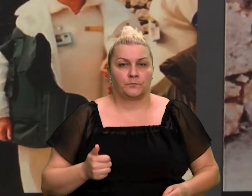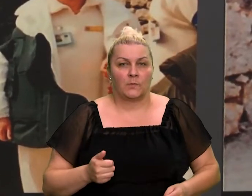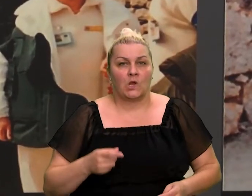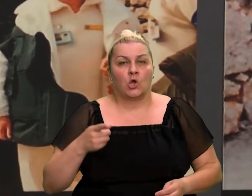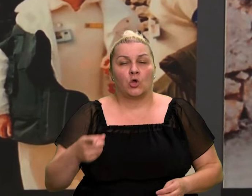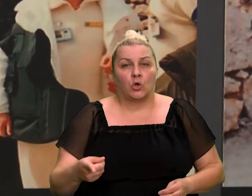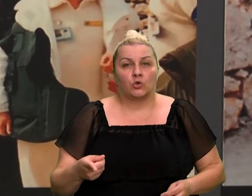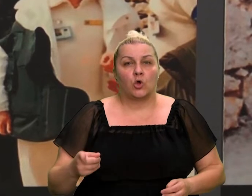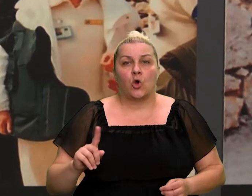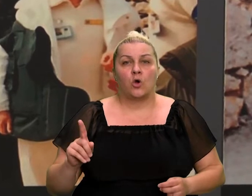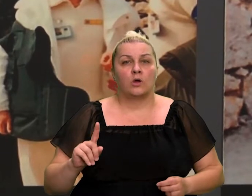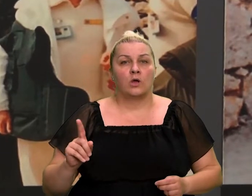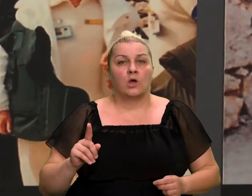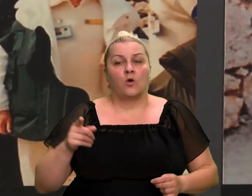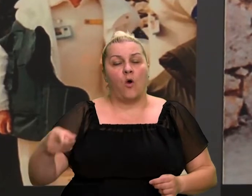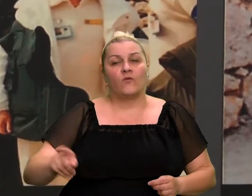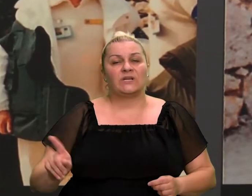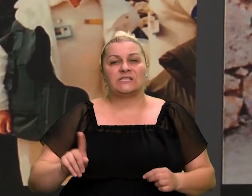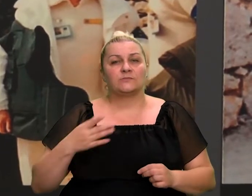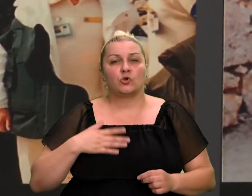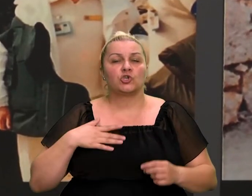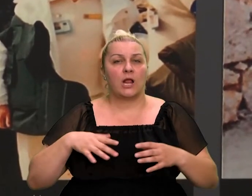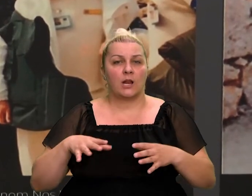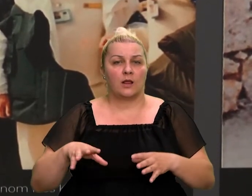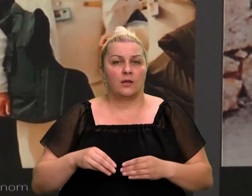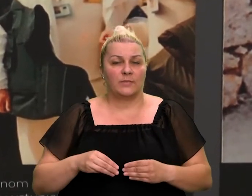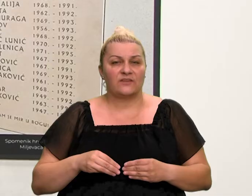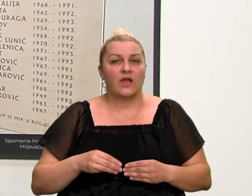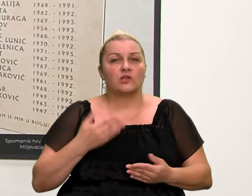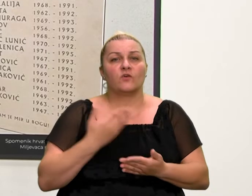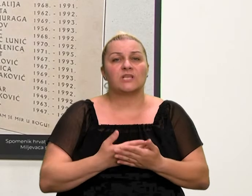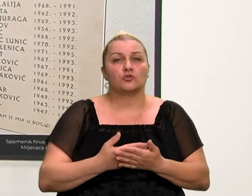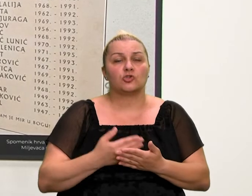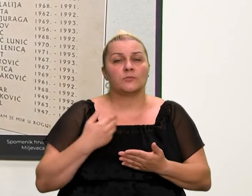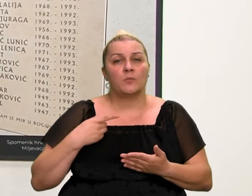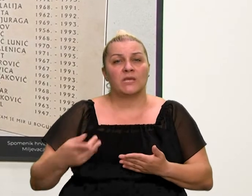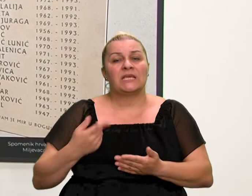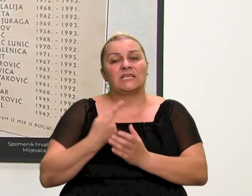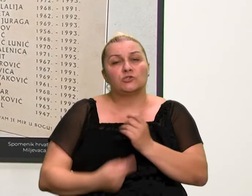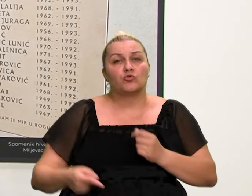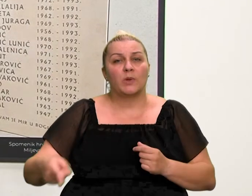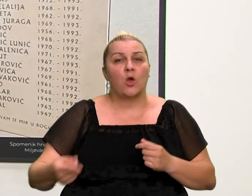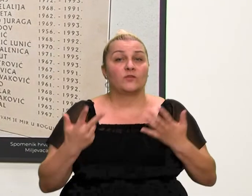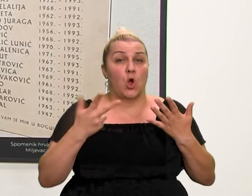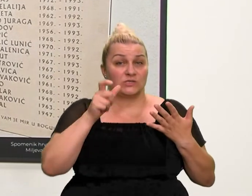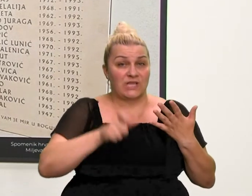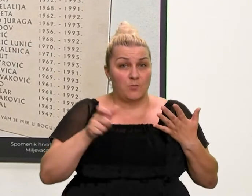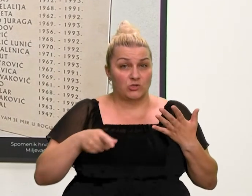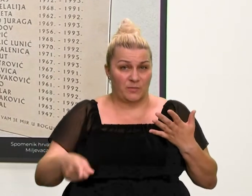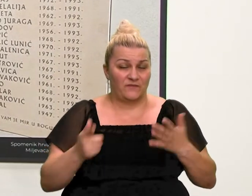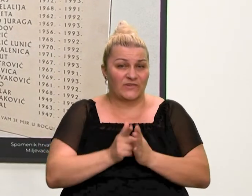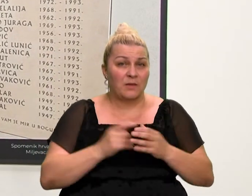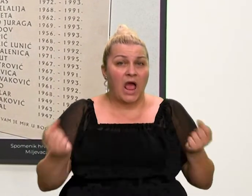nama nije bila nikako prihvatljena, pogotovo, jer smo mi izgubli tu osam ljudi, u samoj akciji,